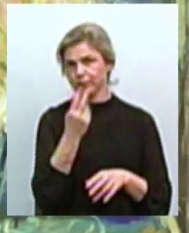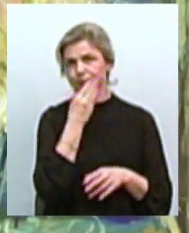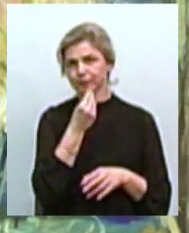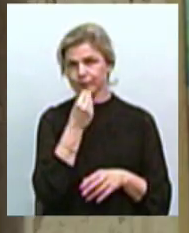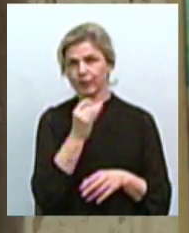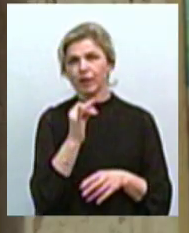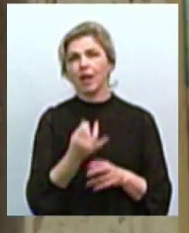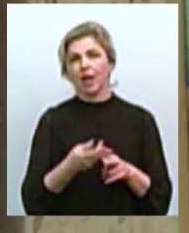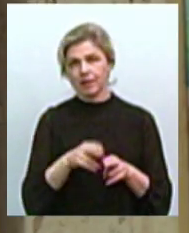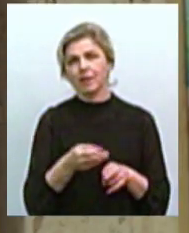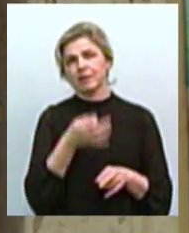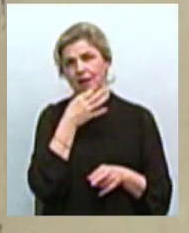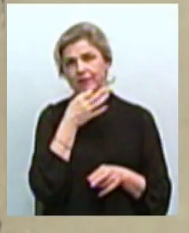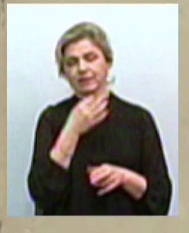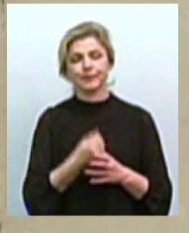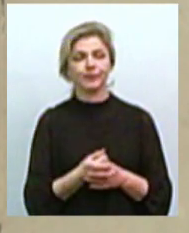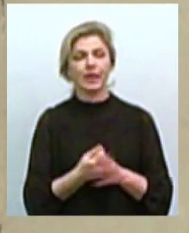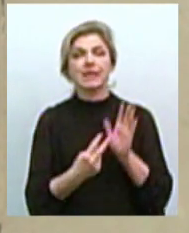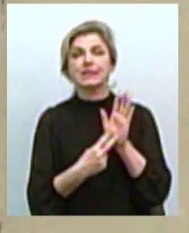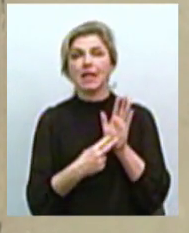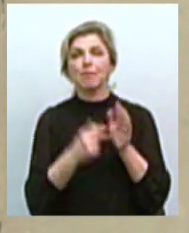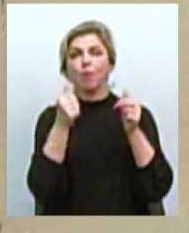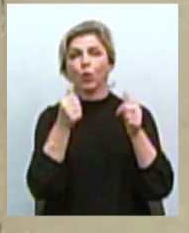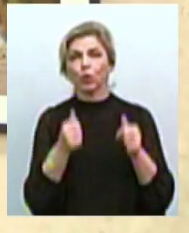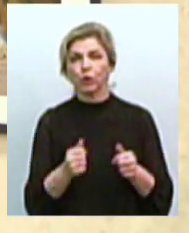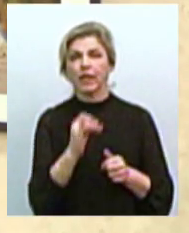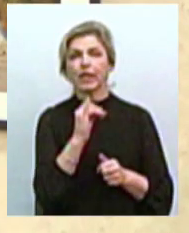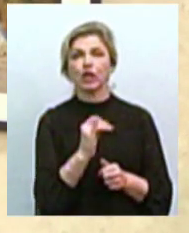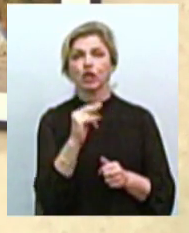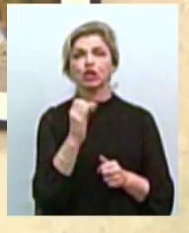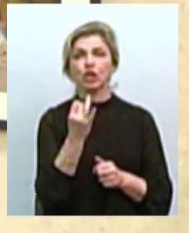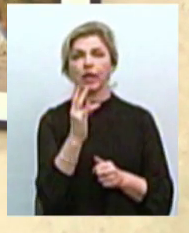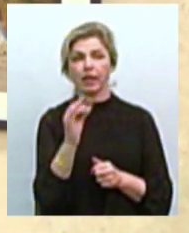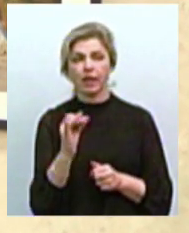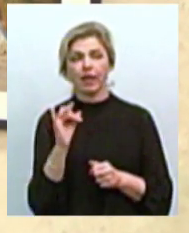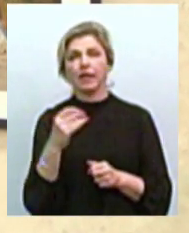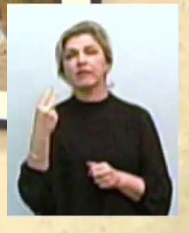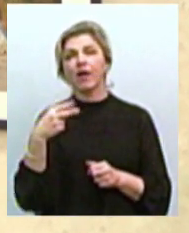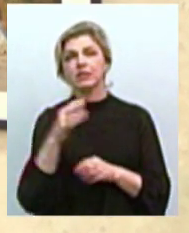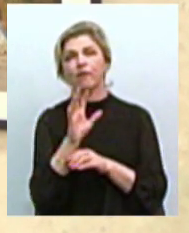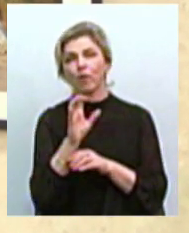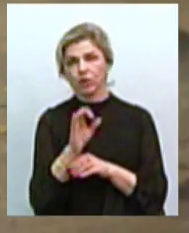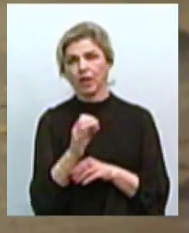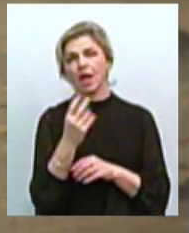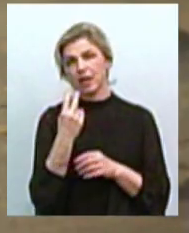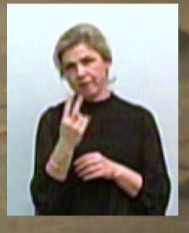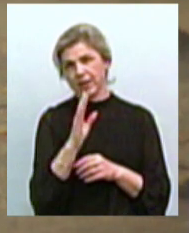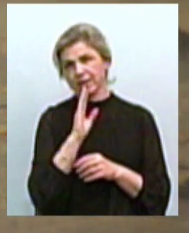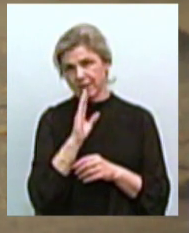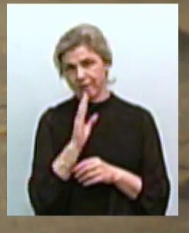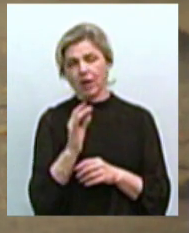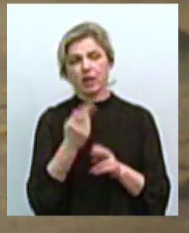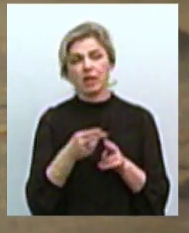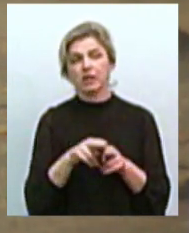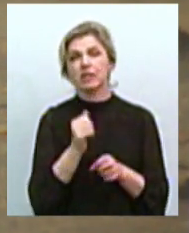птахів». В експозиції сім полотен Ірини Чайки та 20 фотографій Анастасії Фастовець та Ірини Гузій. Вони їх зробили